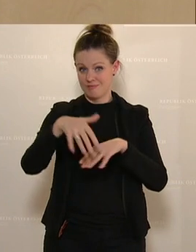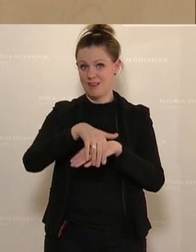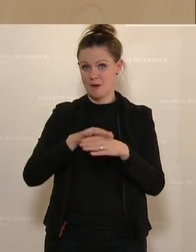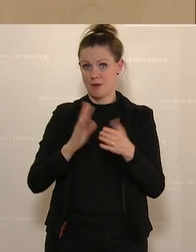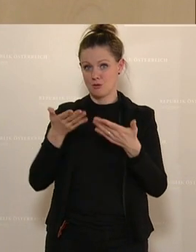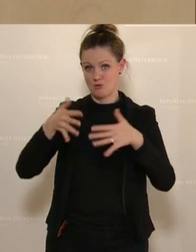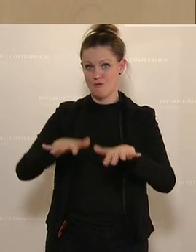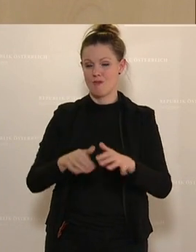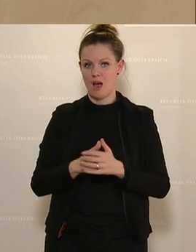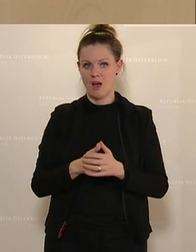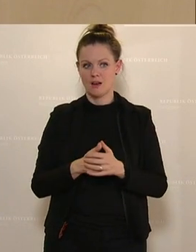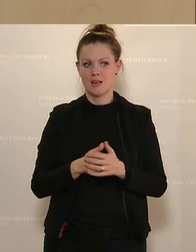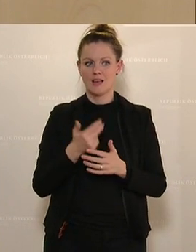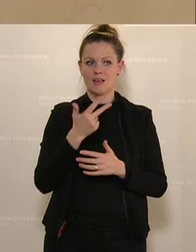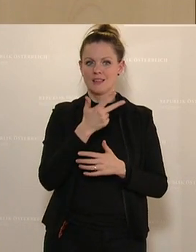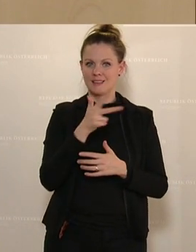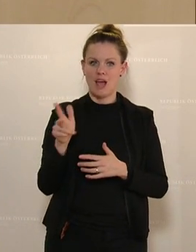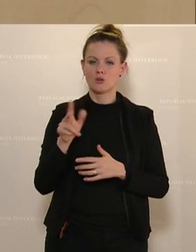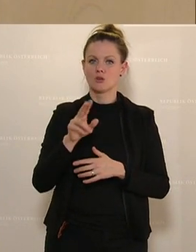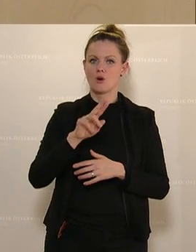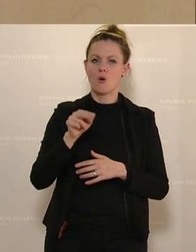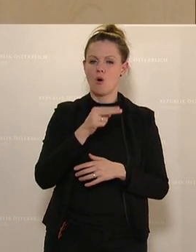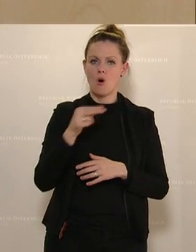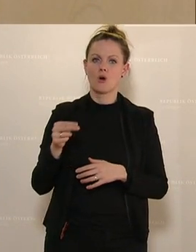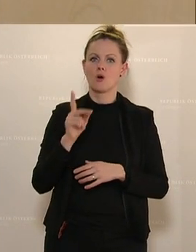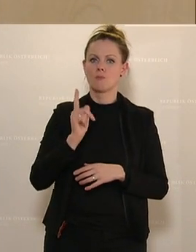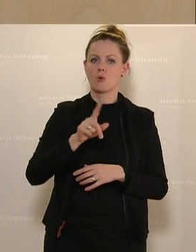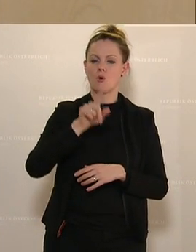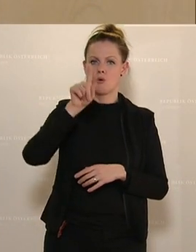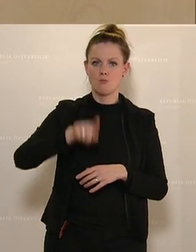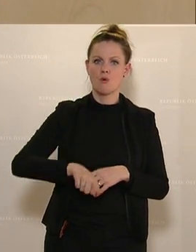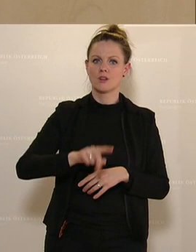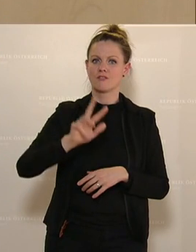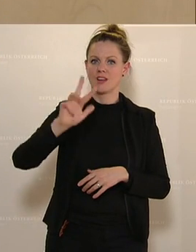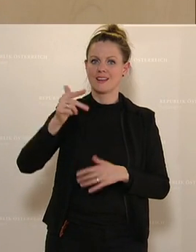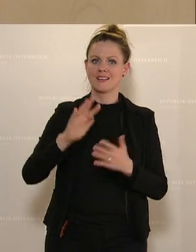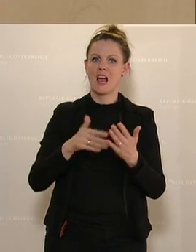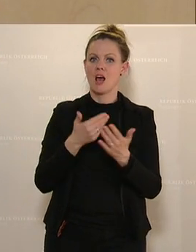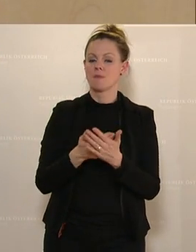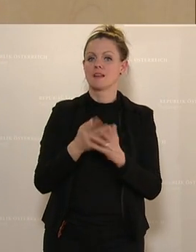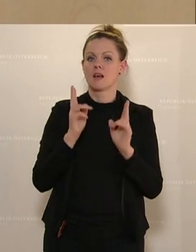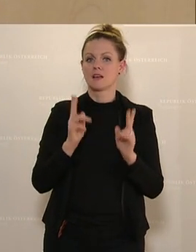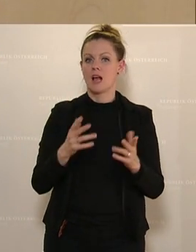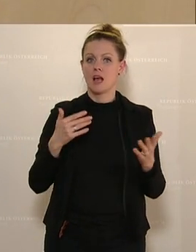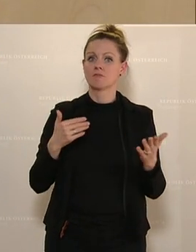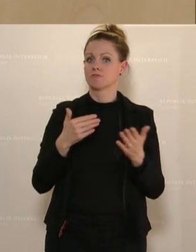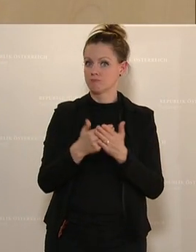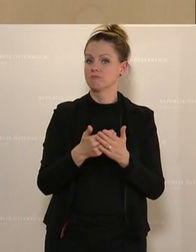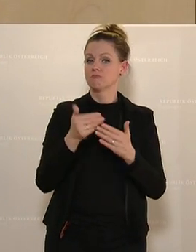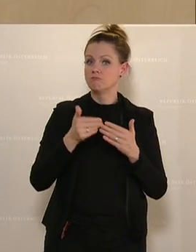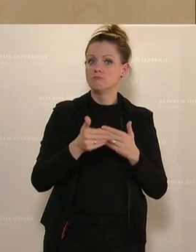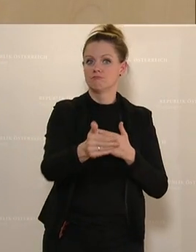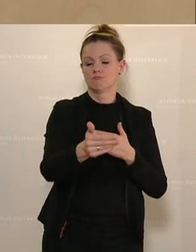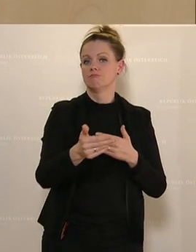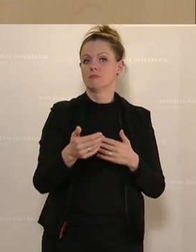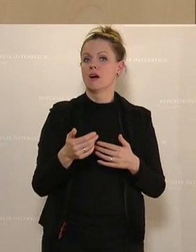gibt es einen Fall, ihr zahlt 300 Euro jedes Monat an einen Drittanbieter, nur damit ihr nach wie vor euren